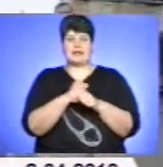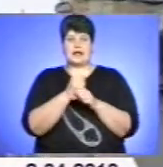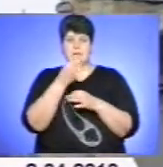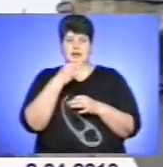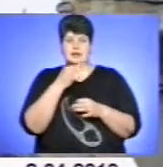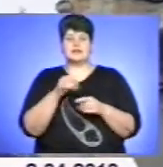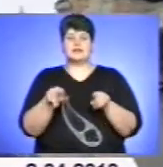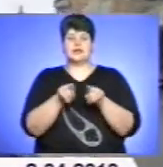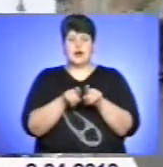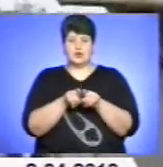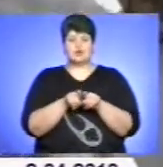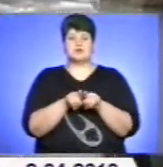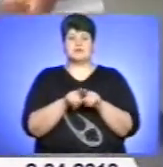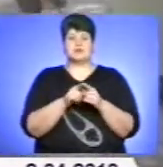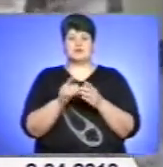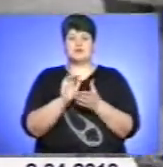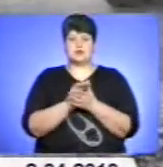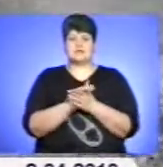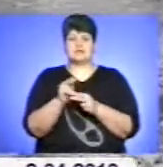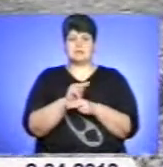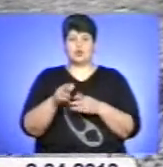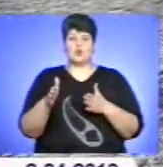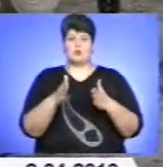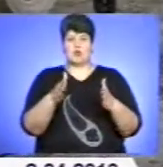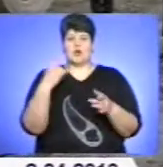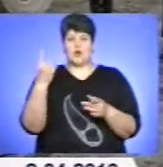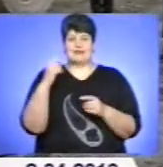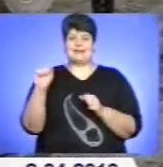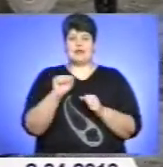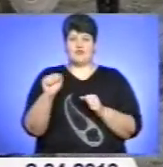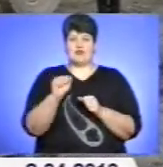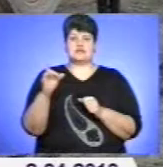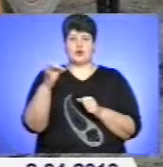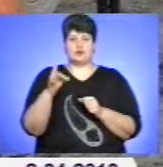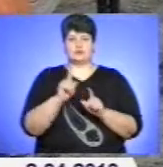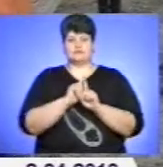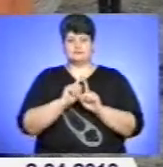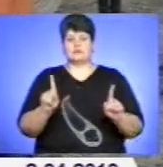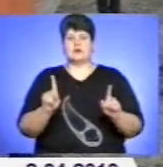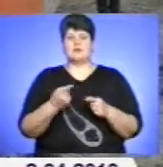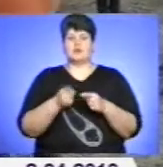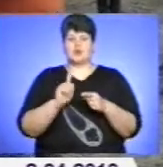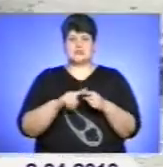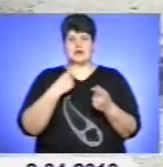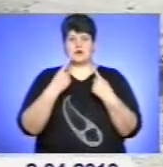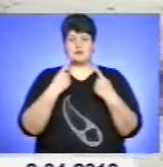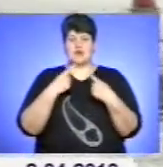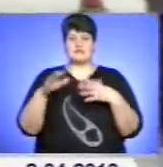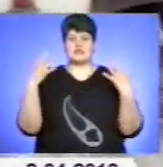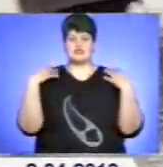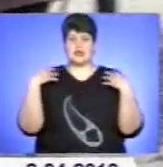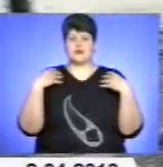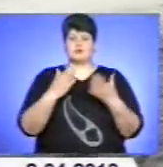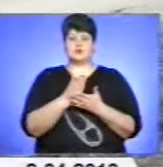керівник краю ознайомився із ремонтом доріг області і Теребовлянського району зокрема. Про це розмовляв із начальником